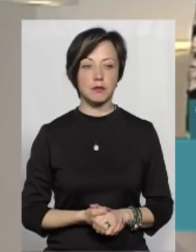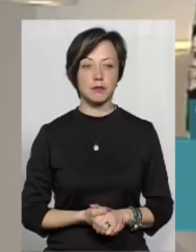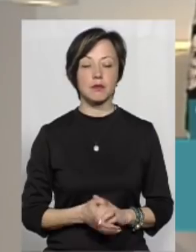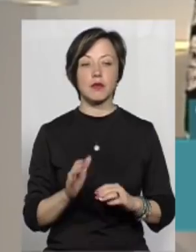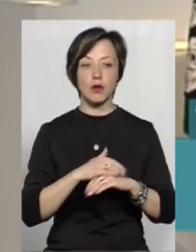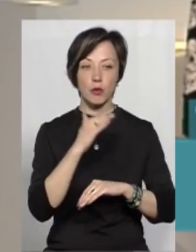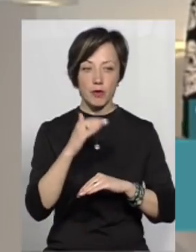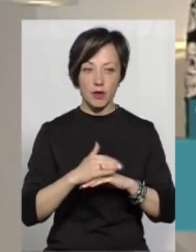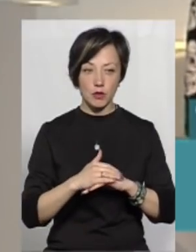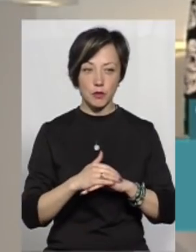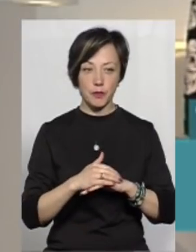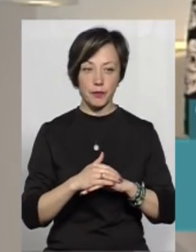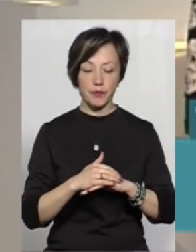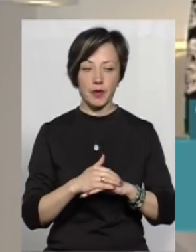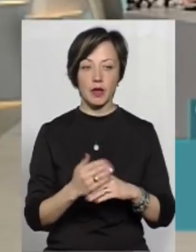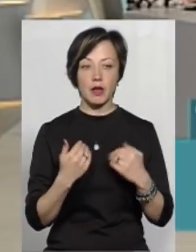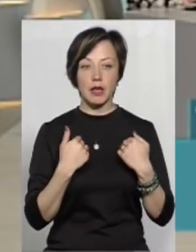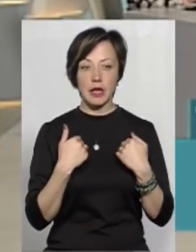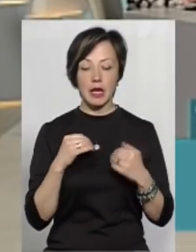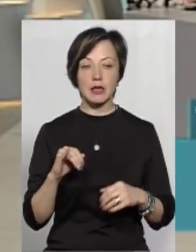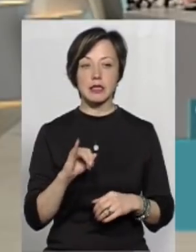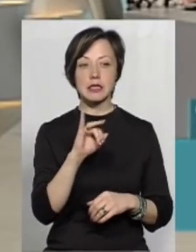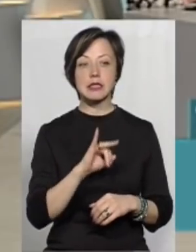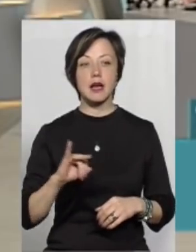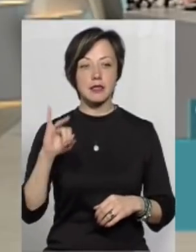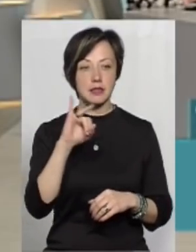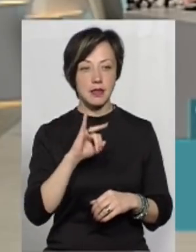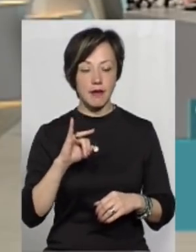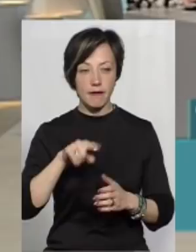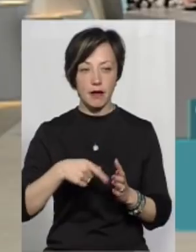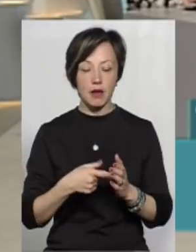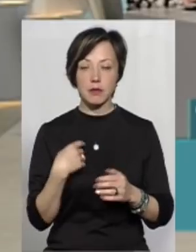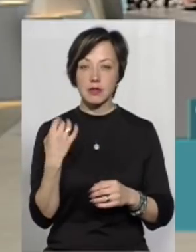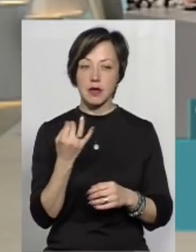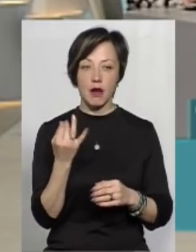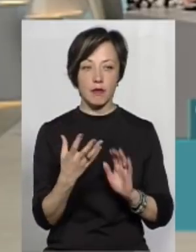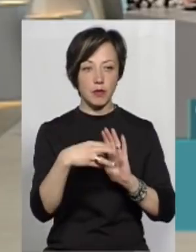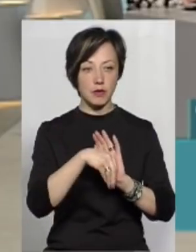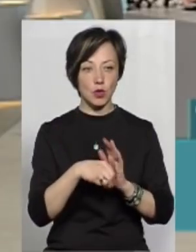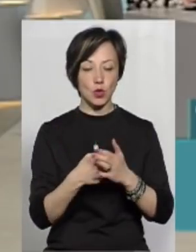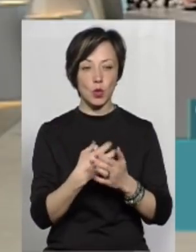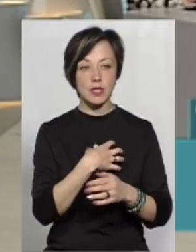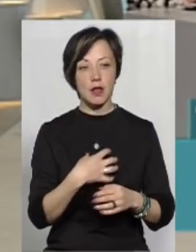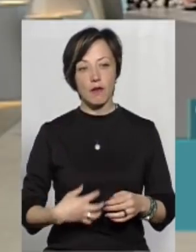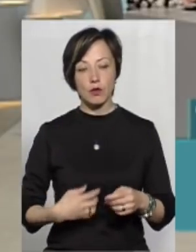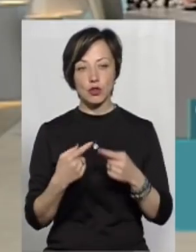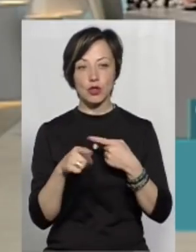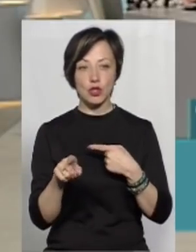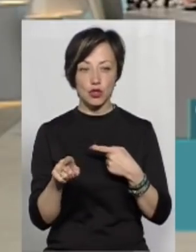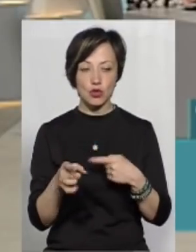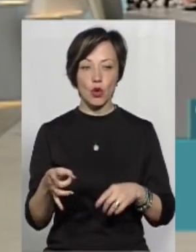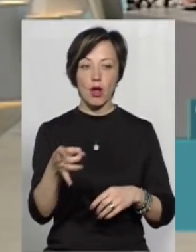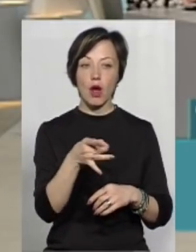Доброго вечора. Я Зізяслава. Мені цікаво. Якщо нас приєднають до Славутського чи будь-якого